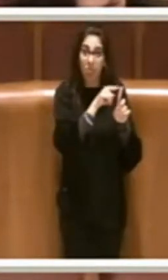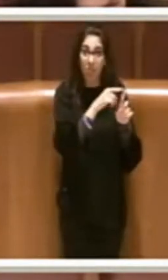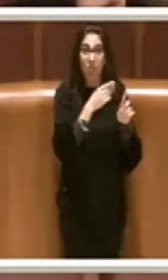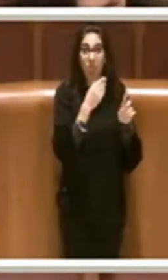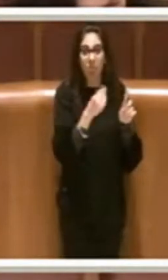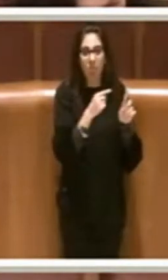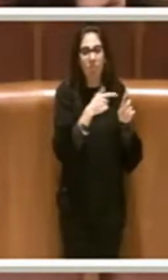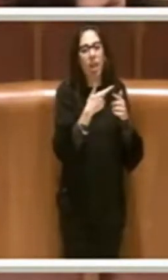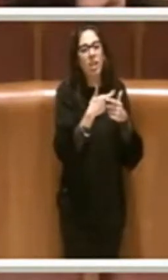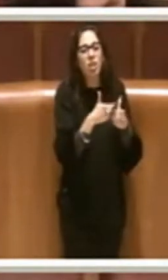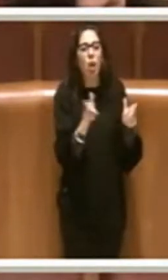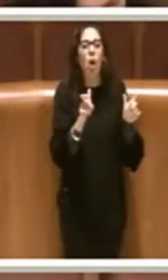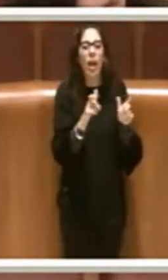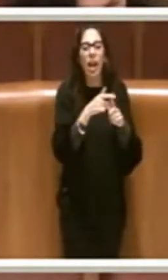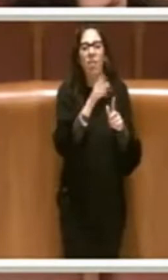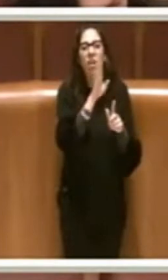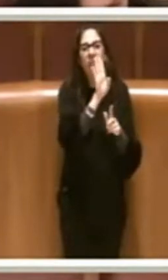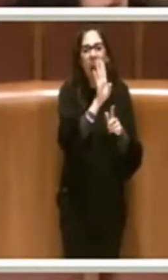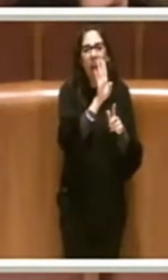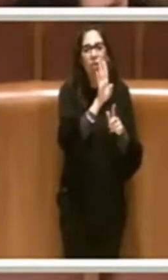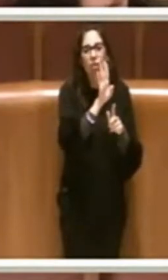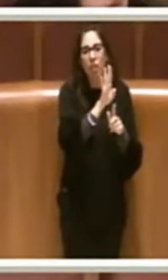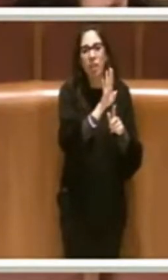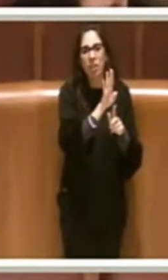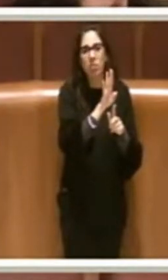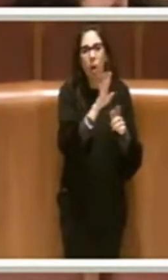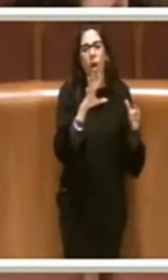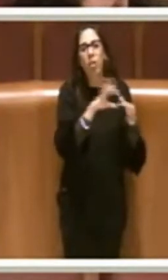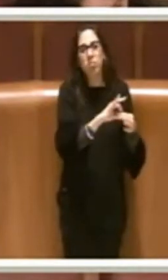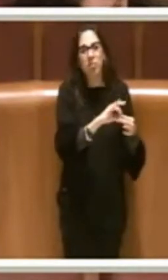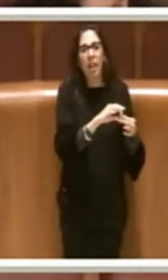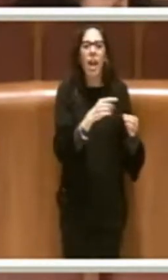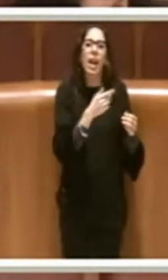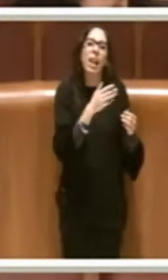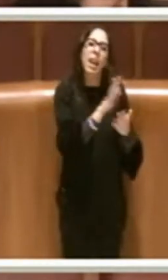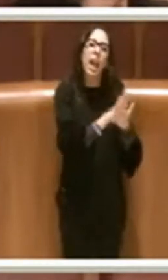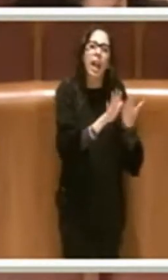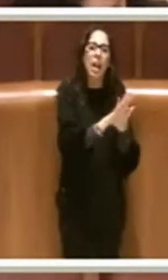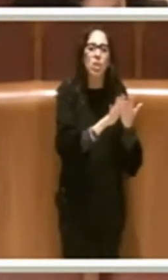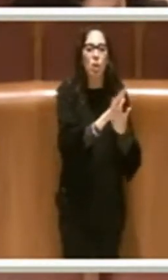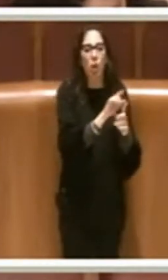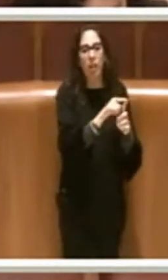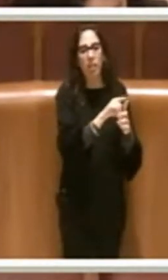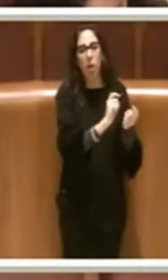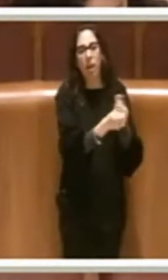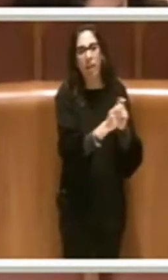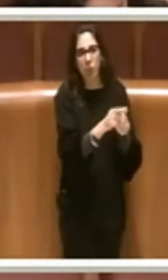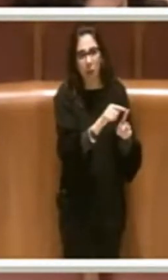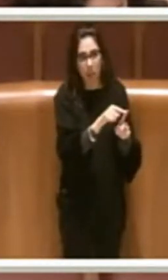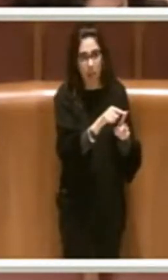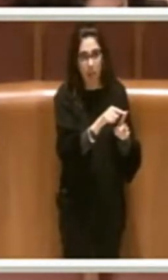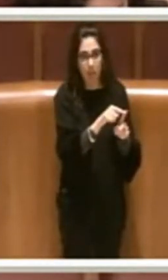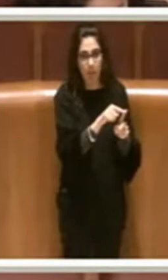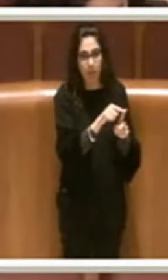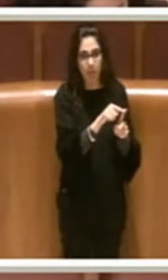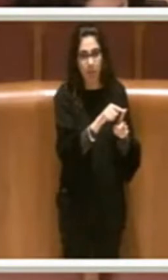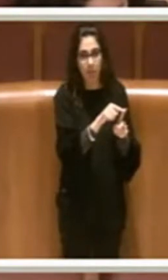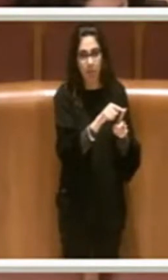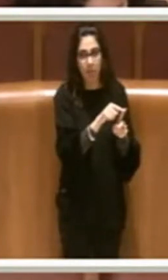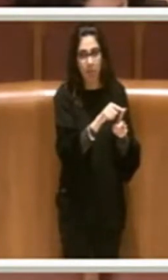sdoganava il fascismo. Ora, non è chi non veda che basta una semplice